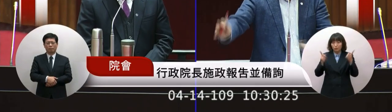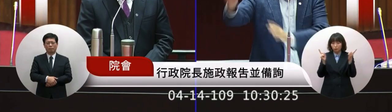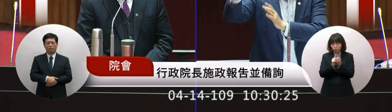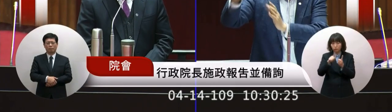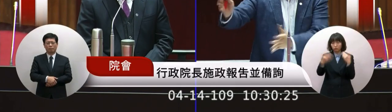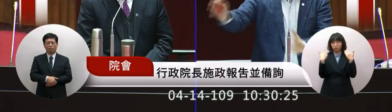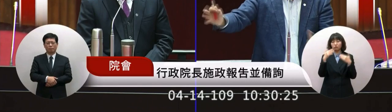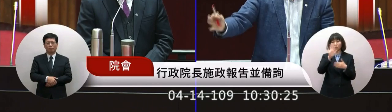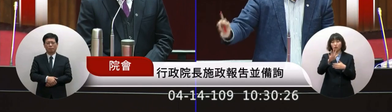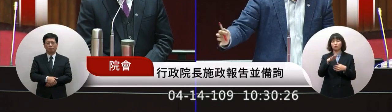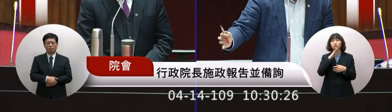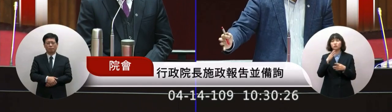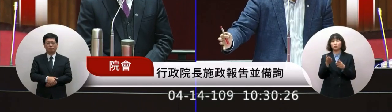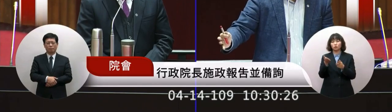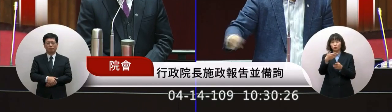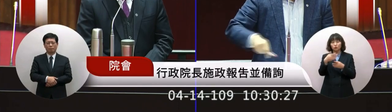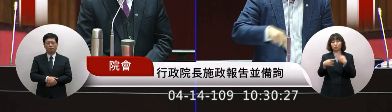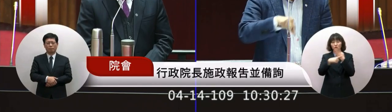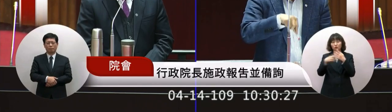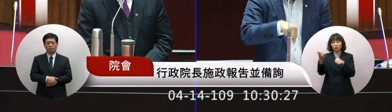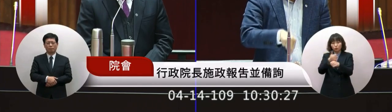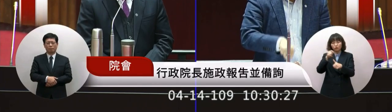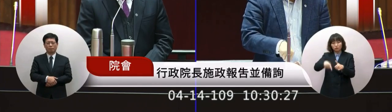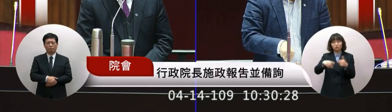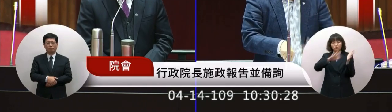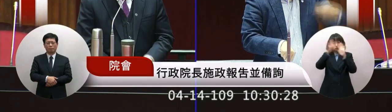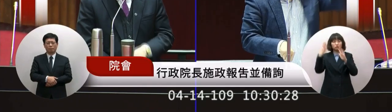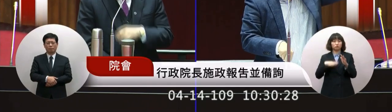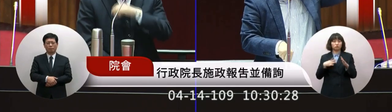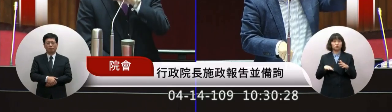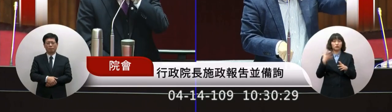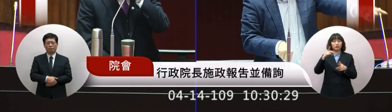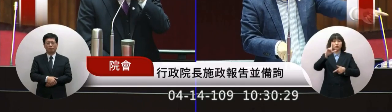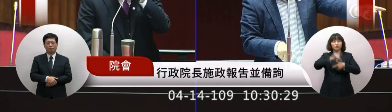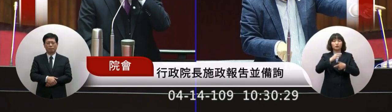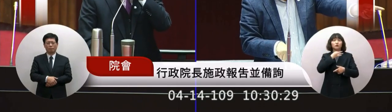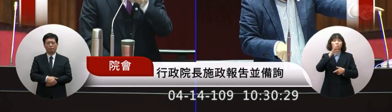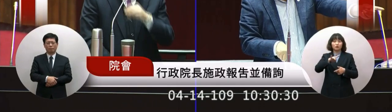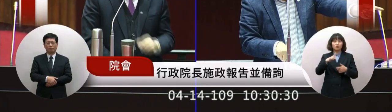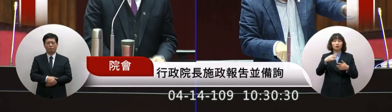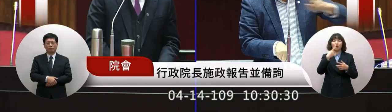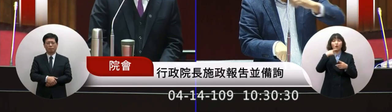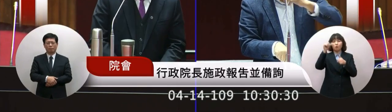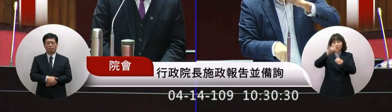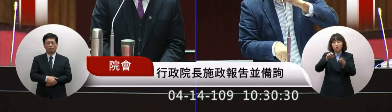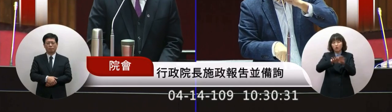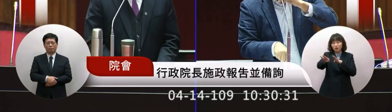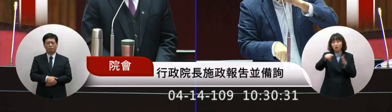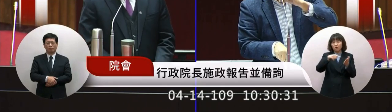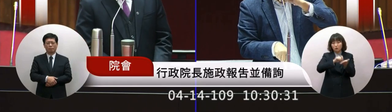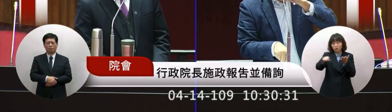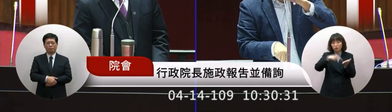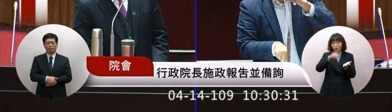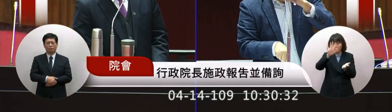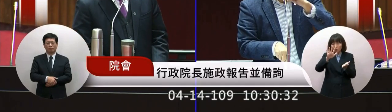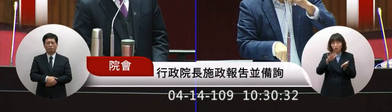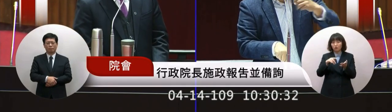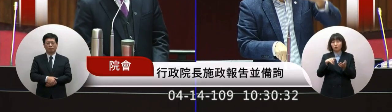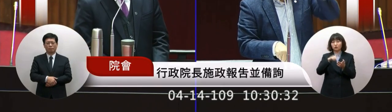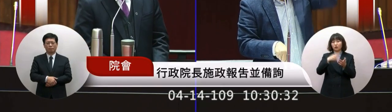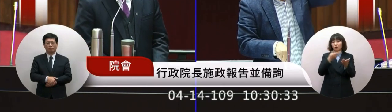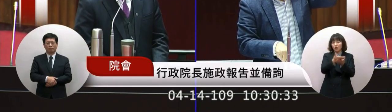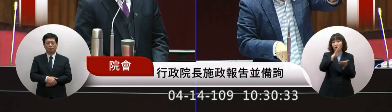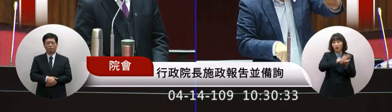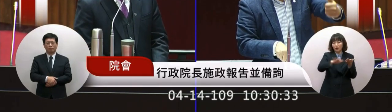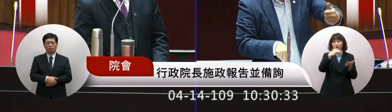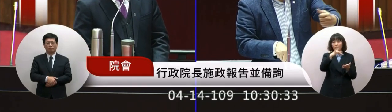就這麼明確 那個余月署他也很清楚可是就卡在有發單不叫 就不可以紓困這委員長你